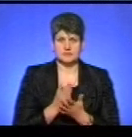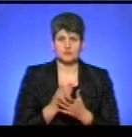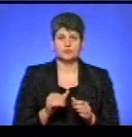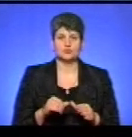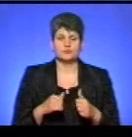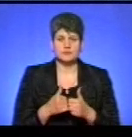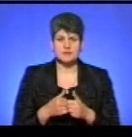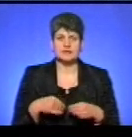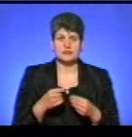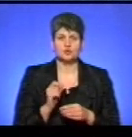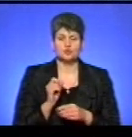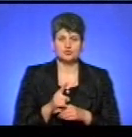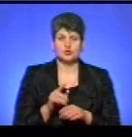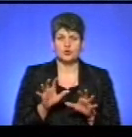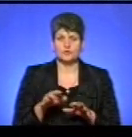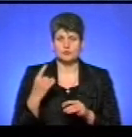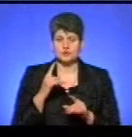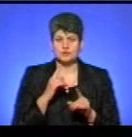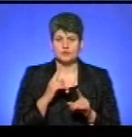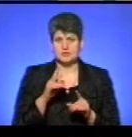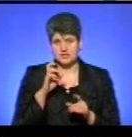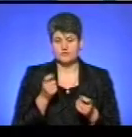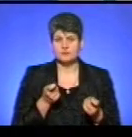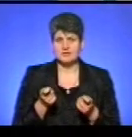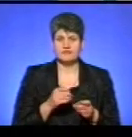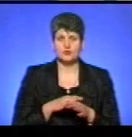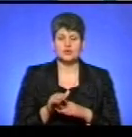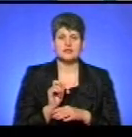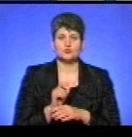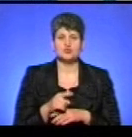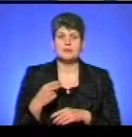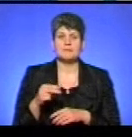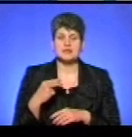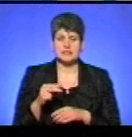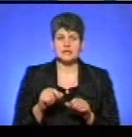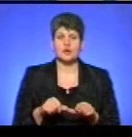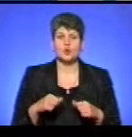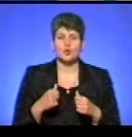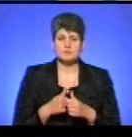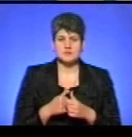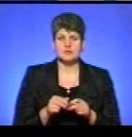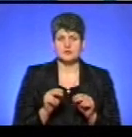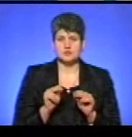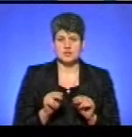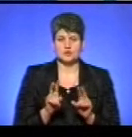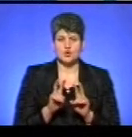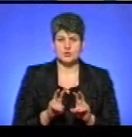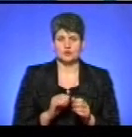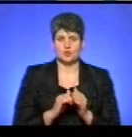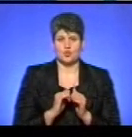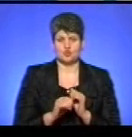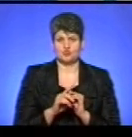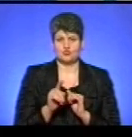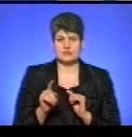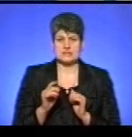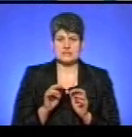дане доручення голови обласної державної адміністрації на виконання доручення президента, комісії об'єктивно розглядати кожну справу.